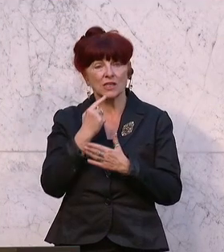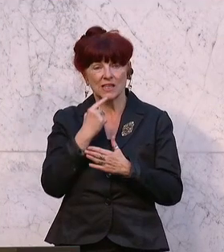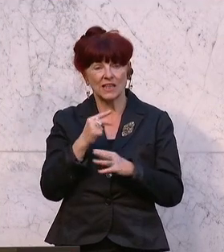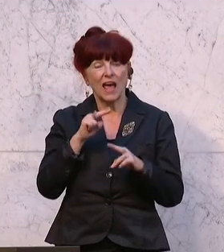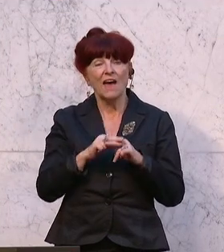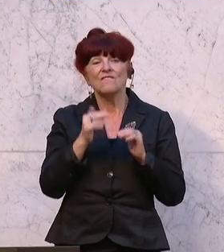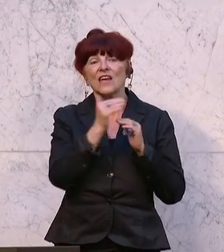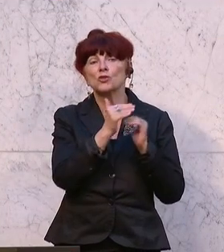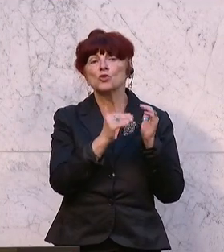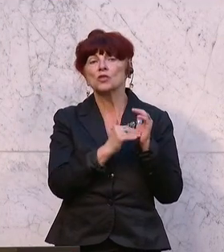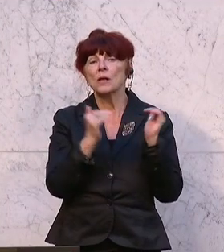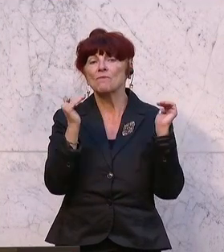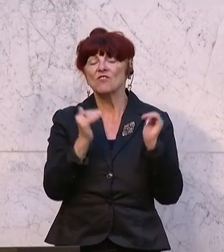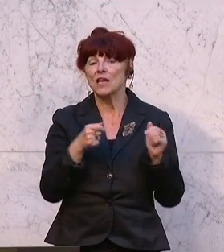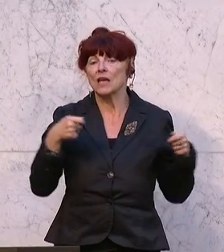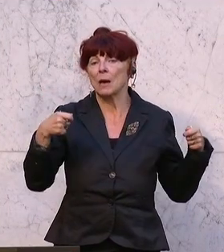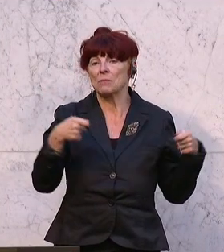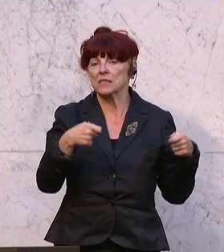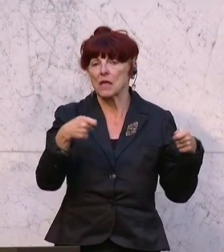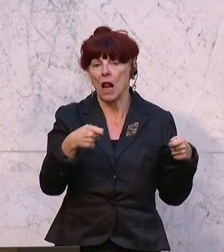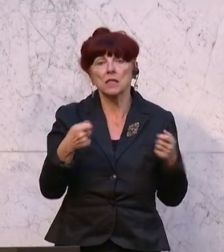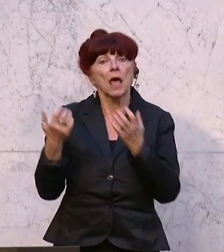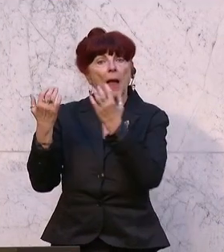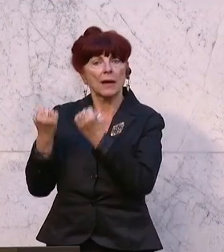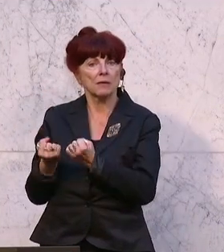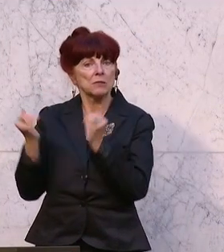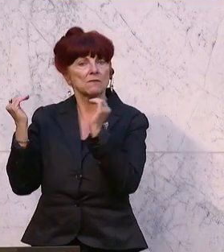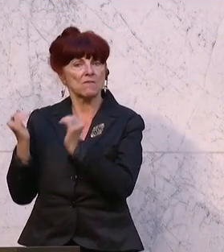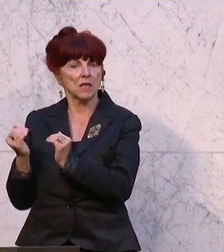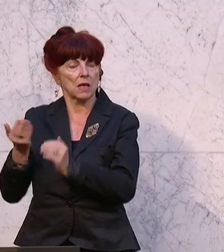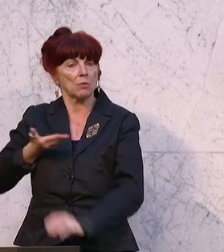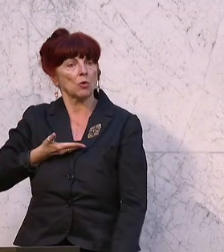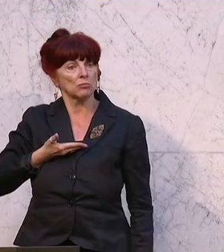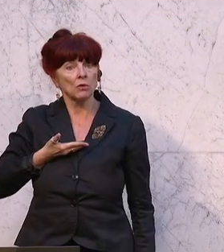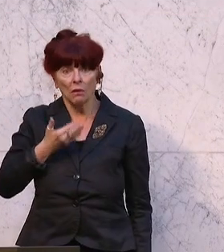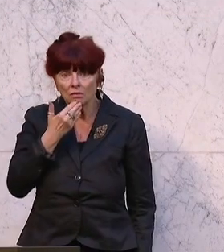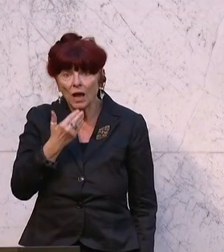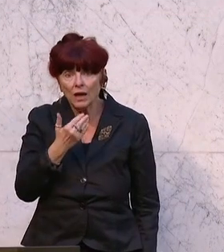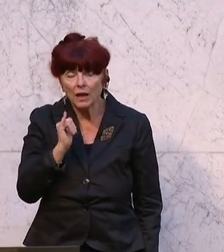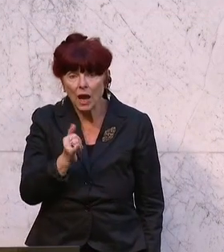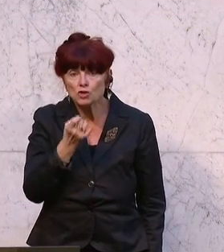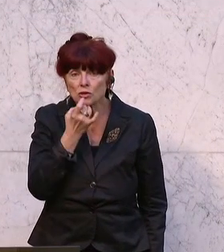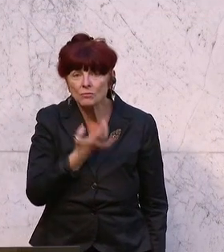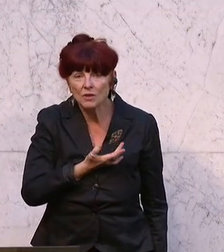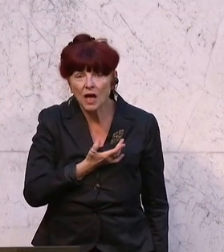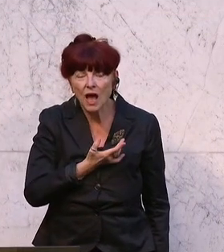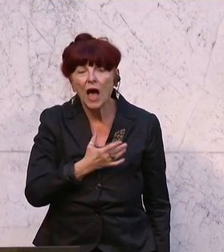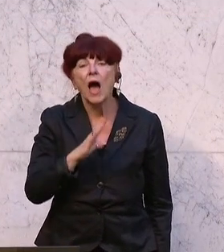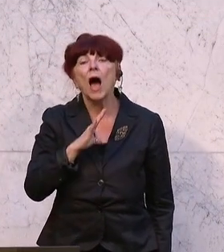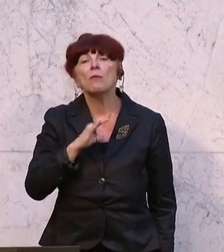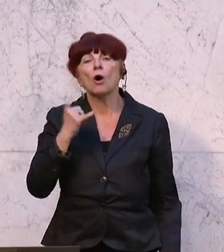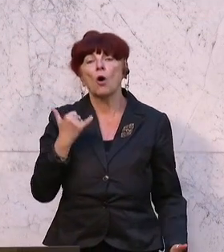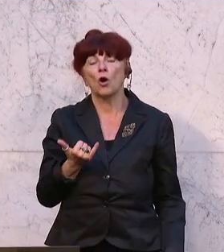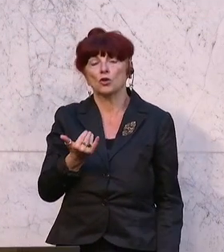System weniger einzahlt, dann wird man nachher weniger rauskriegen. Ich bin ihm dankbar dafür, weil er hat recht. Aber er hat heute Vormittag ein